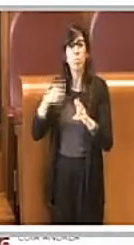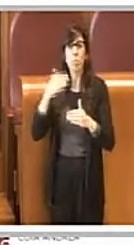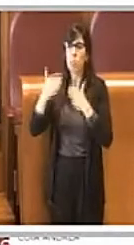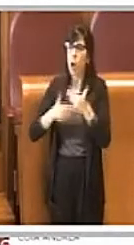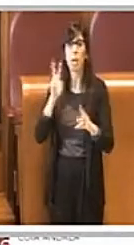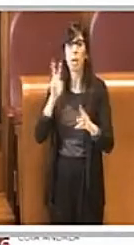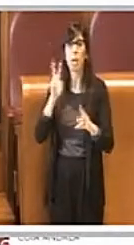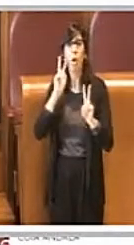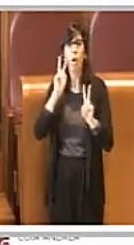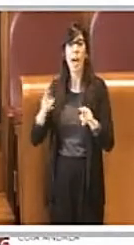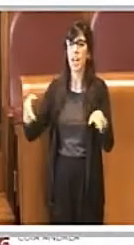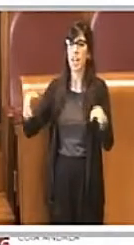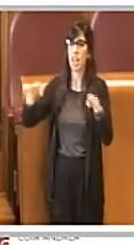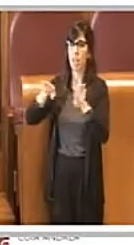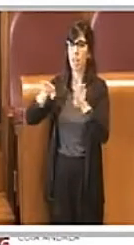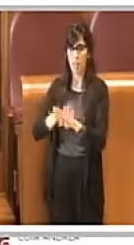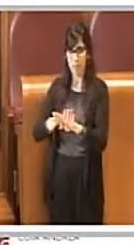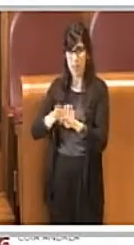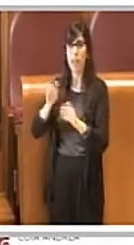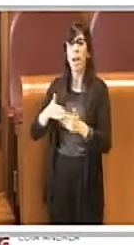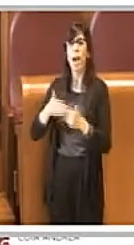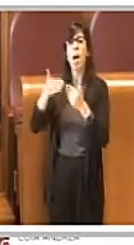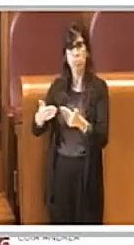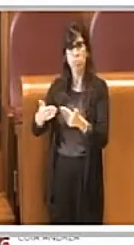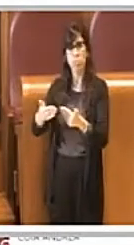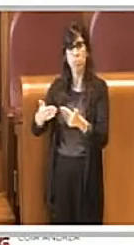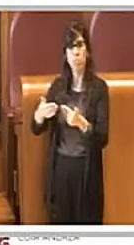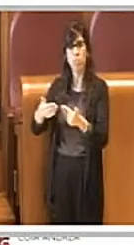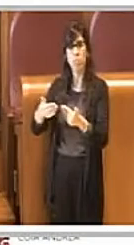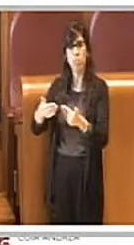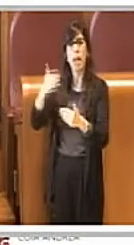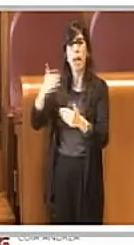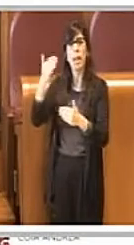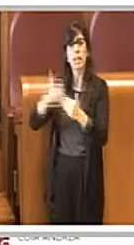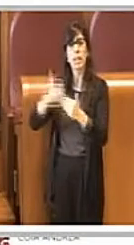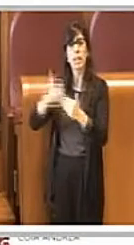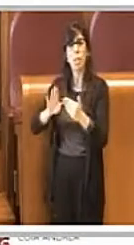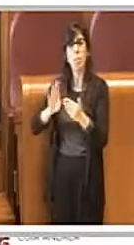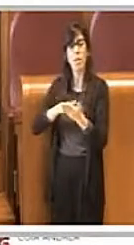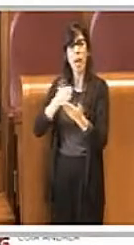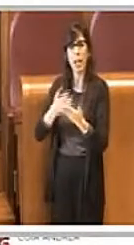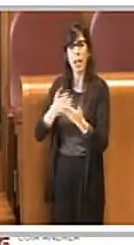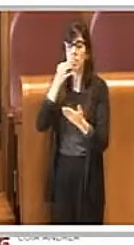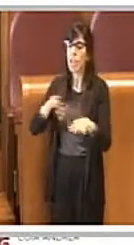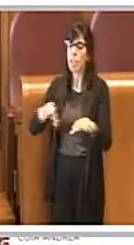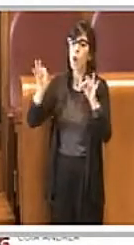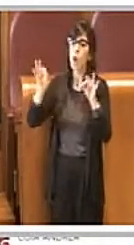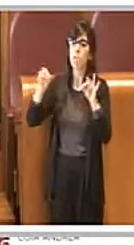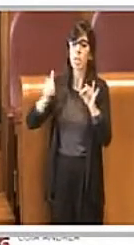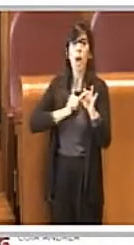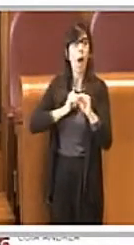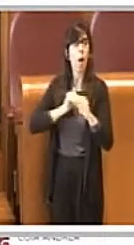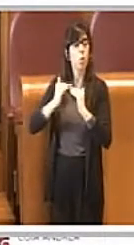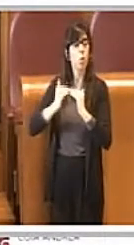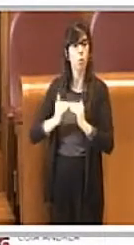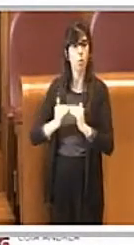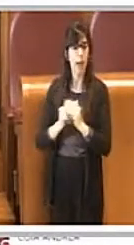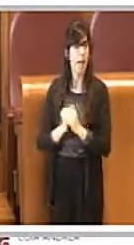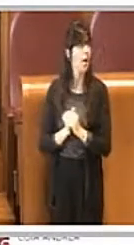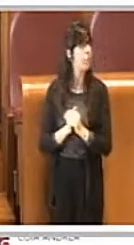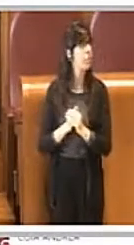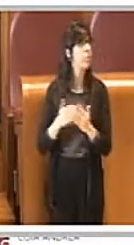provocandone il termine di validità. Quindi c'è stata una sospensione in autotutela. Quindi,